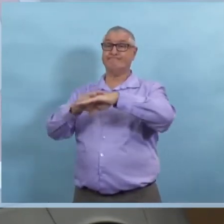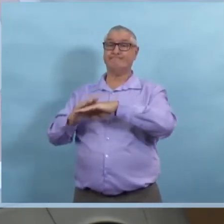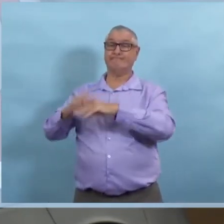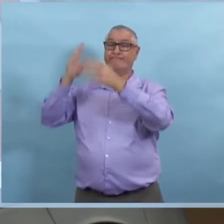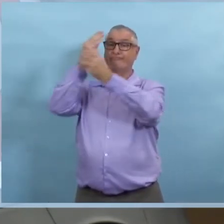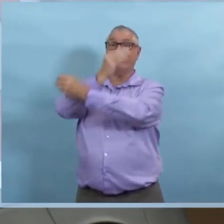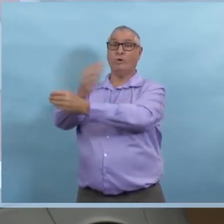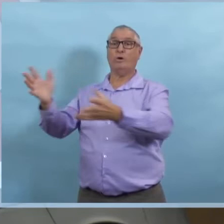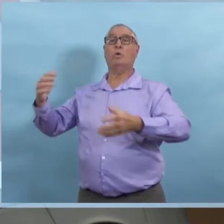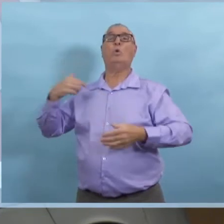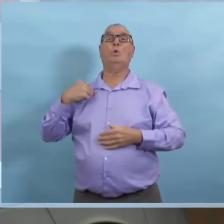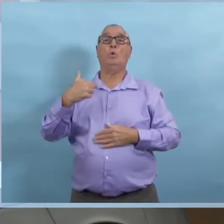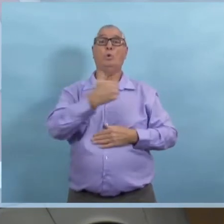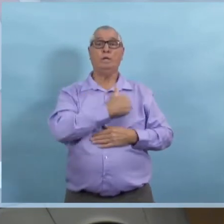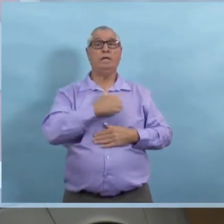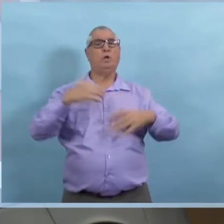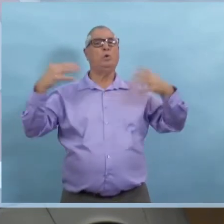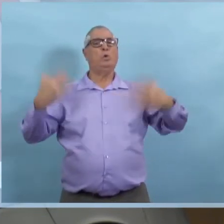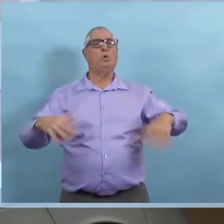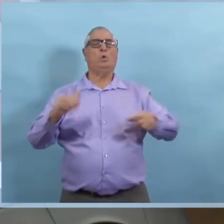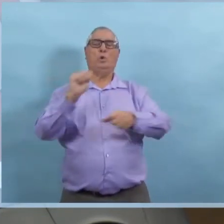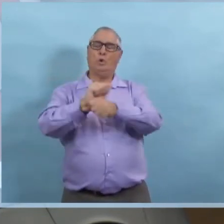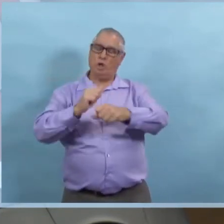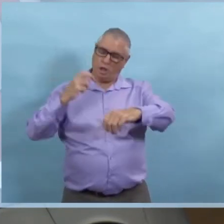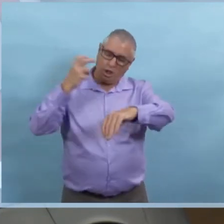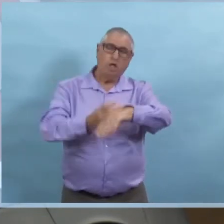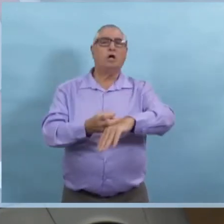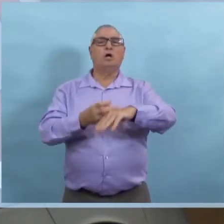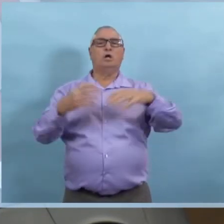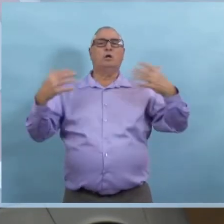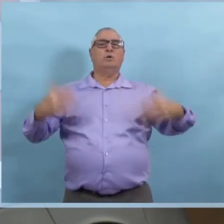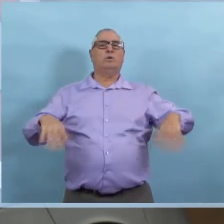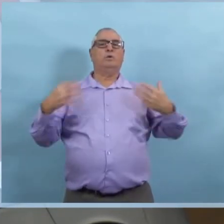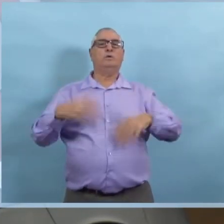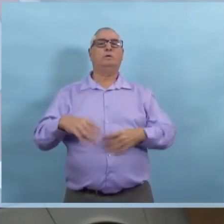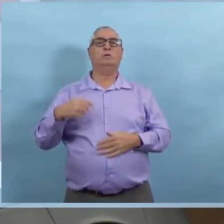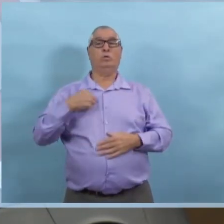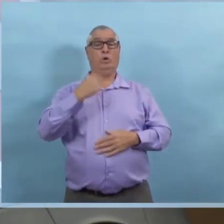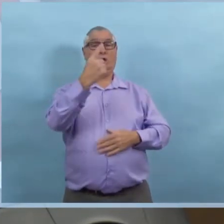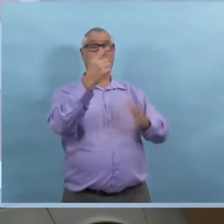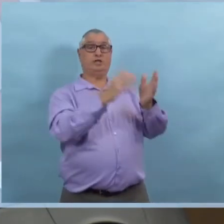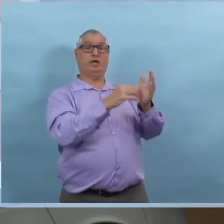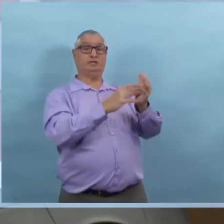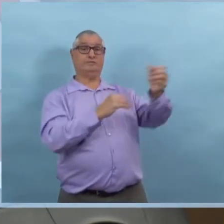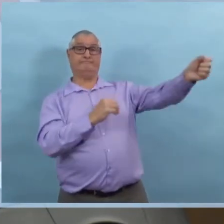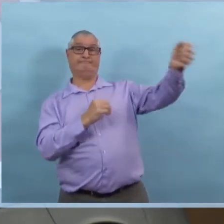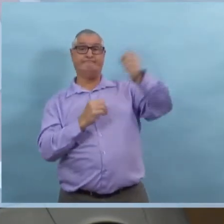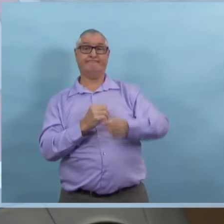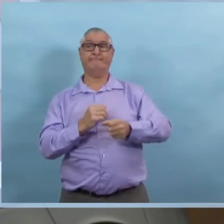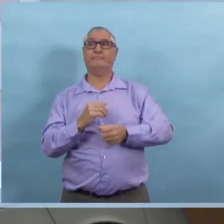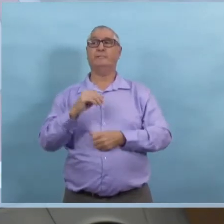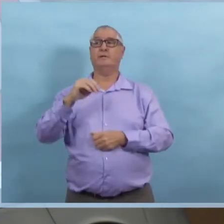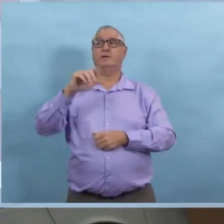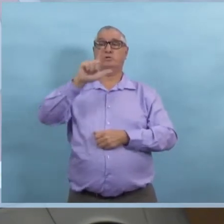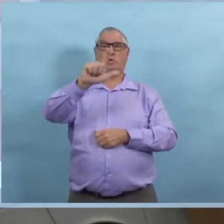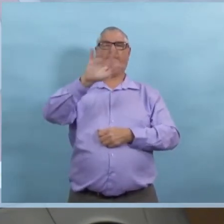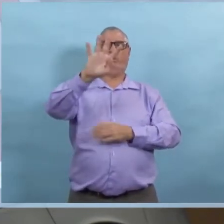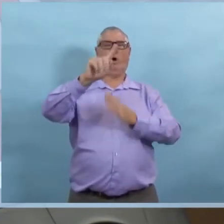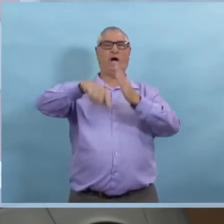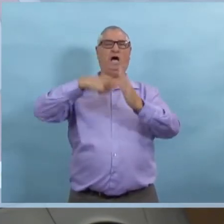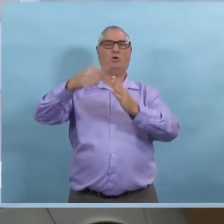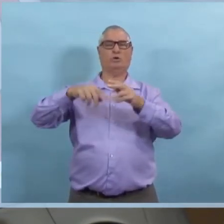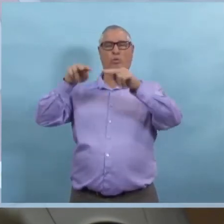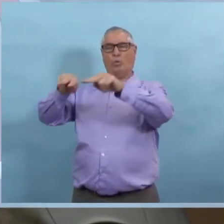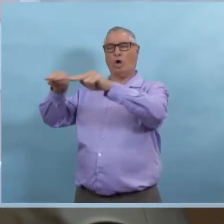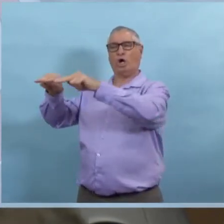tout le monde travaille très très fort à Parkview Place. Nous savons maintenant qu'il y a un médecin qui est spécialisé sur place.